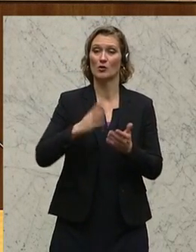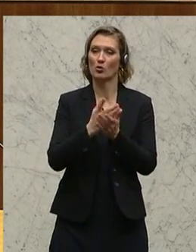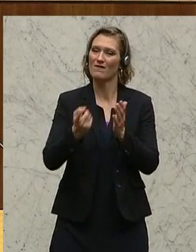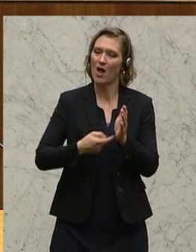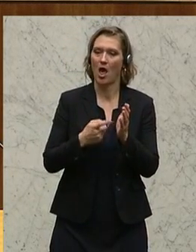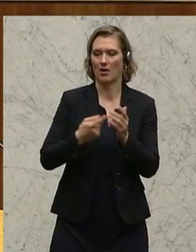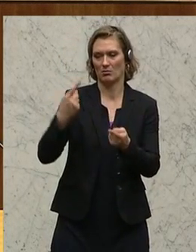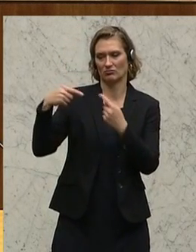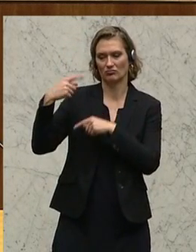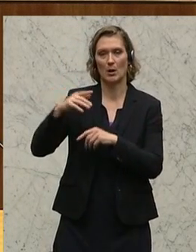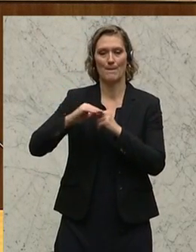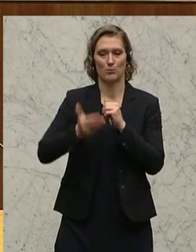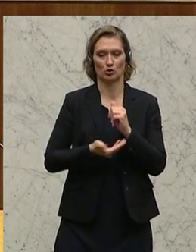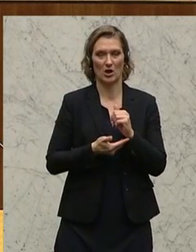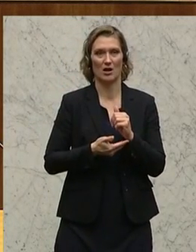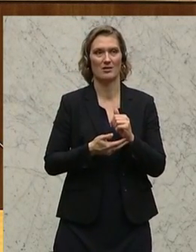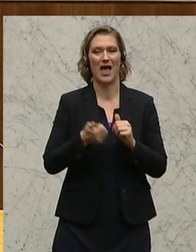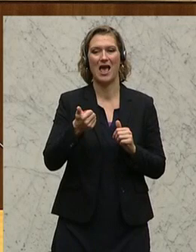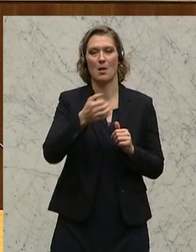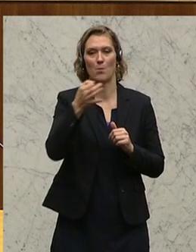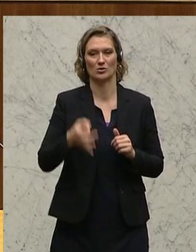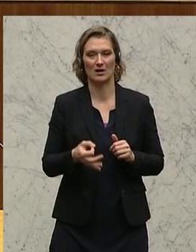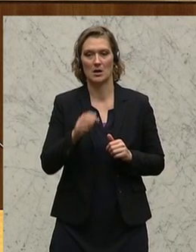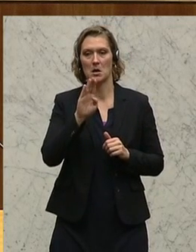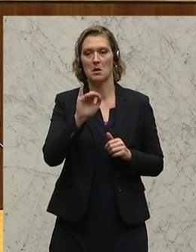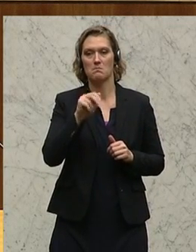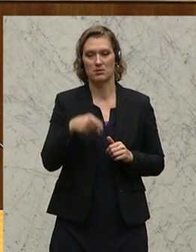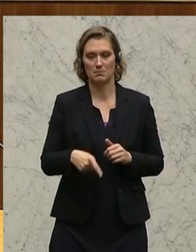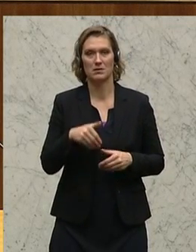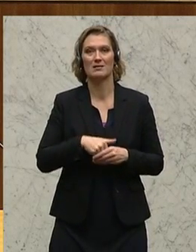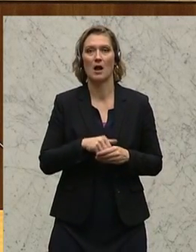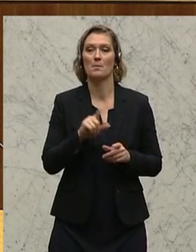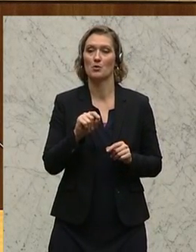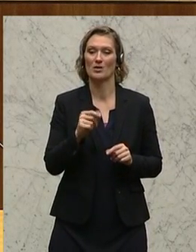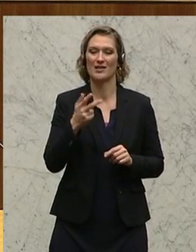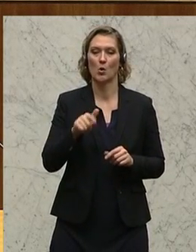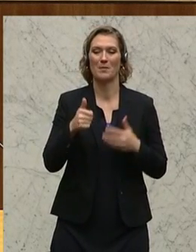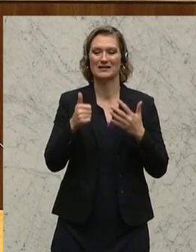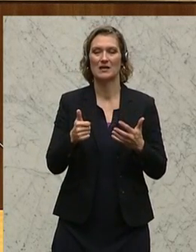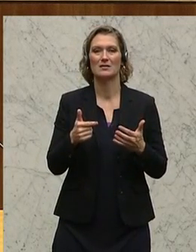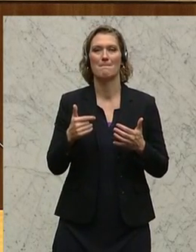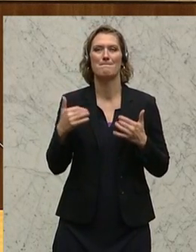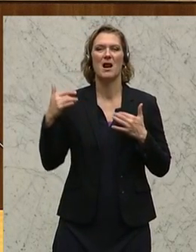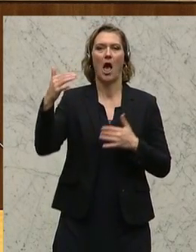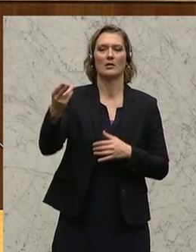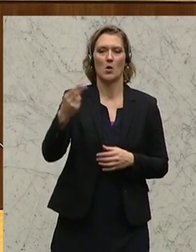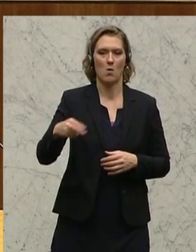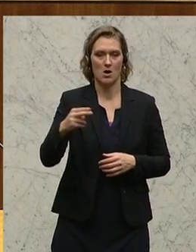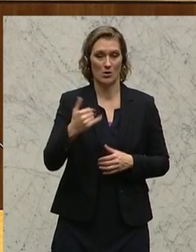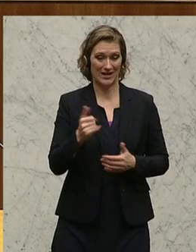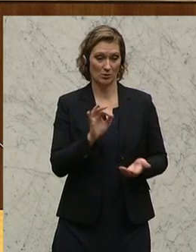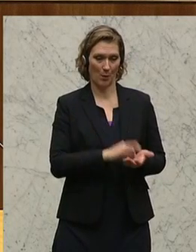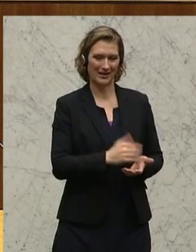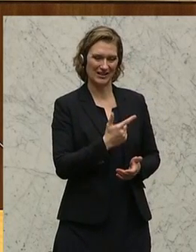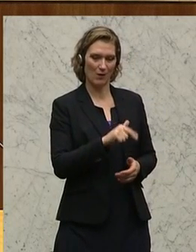geforderte Budget von 1% des BIP würde bedeuten 3,6 Milliarden Euro. Wir stehen bei 2